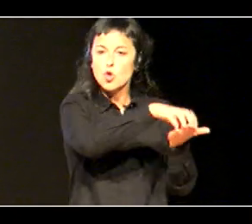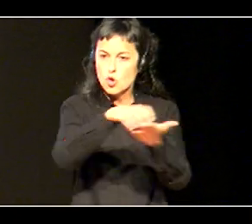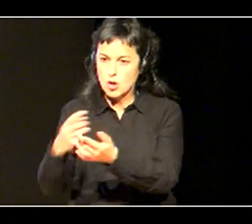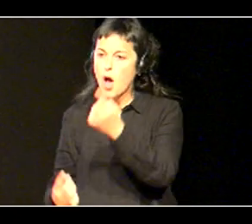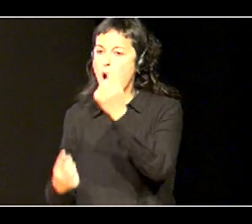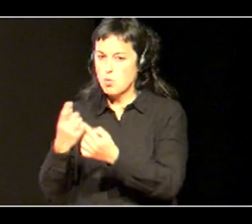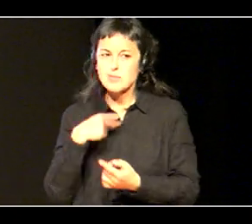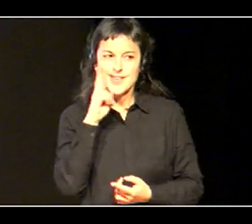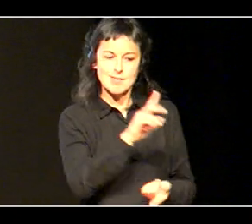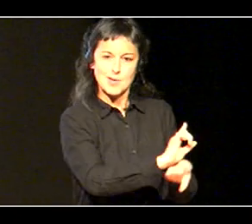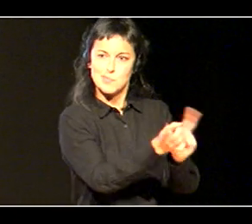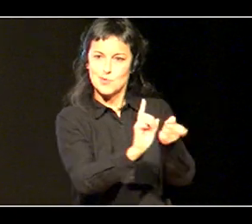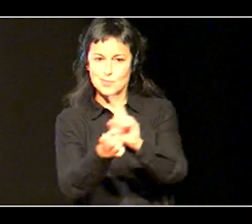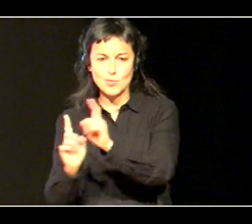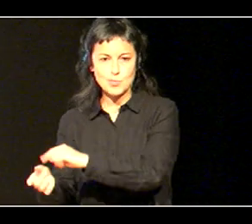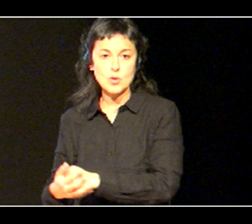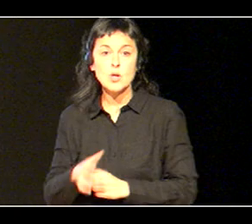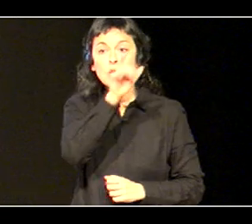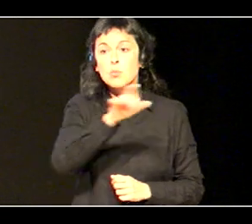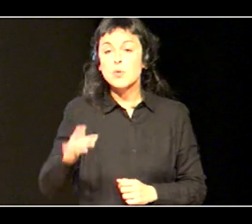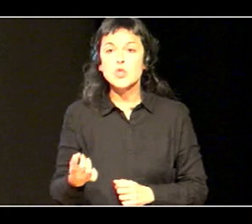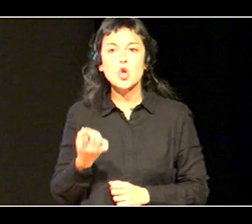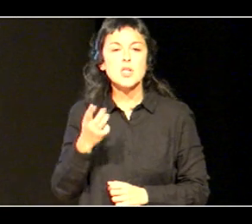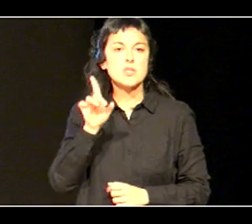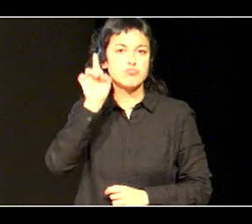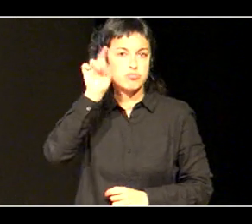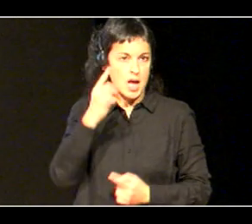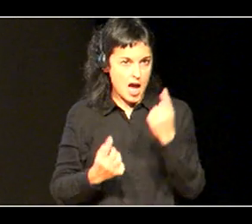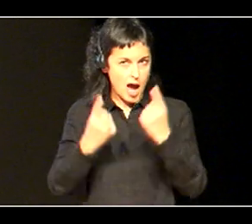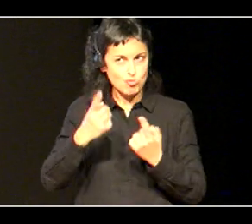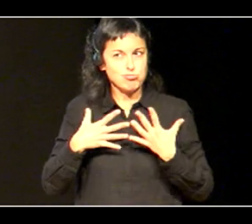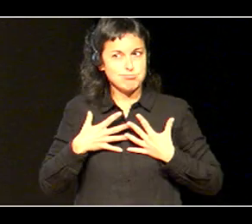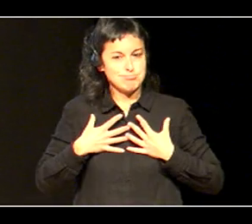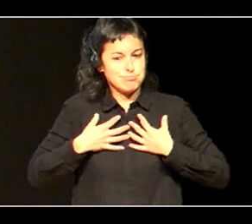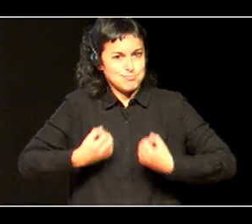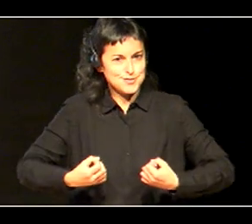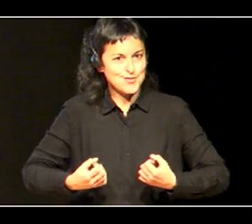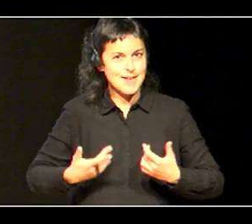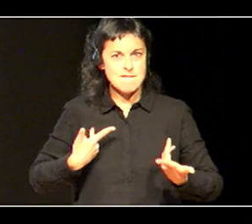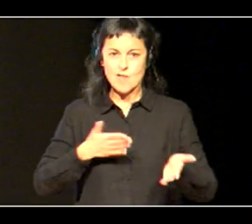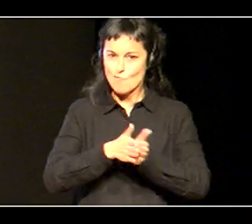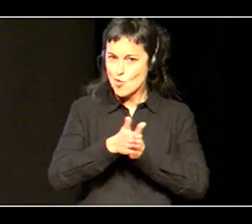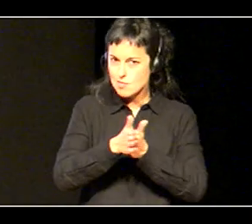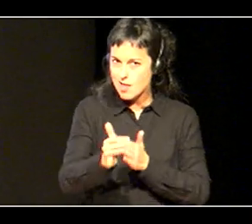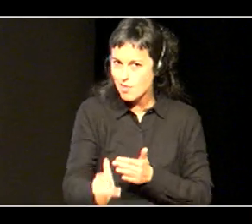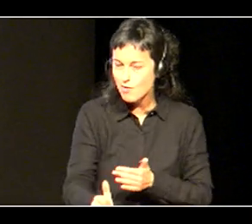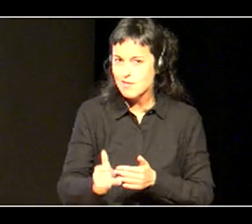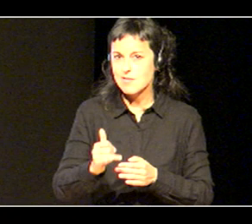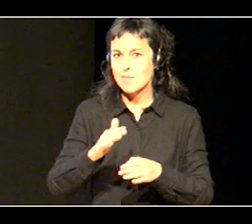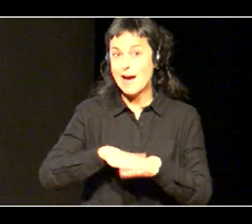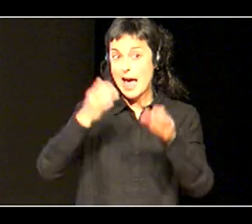direla, badau de irakazle batzuk, ausartak, eta ondo, motibatutak, praktika